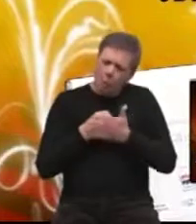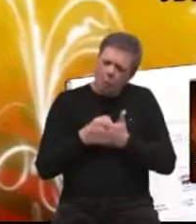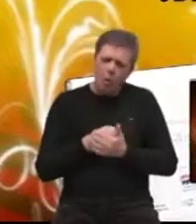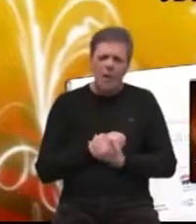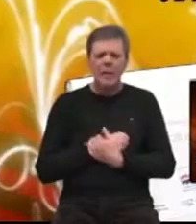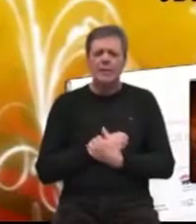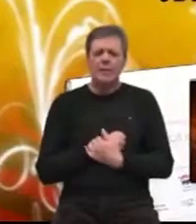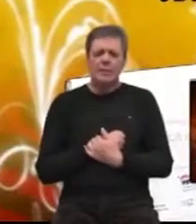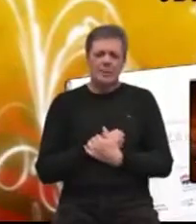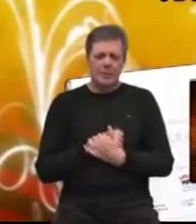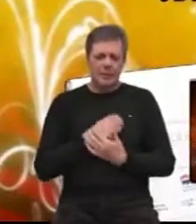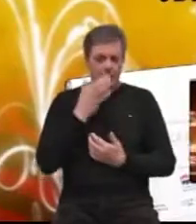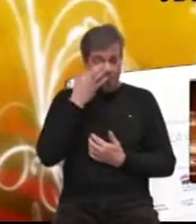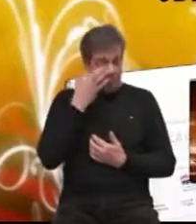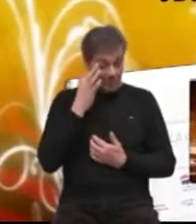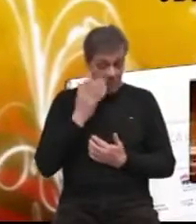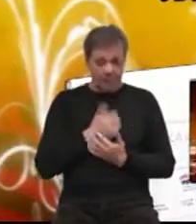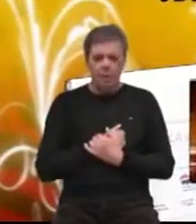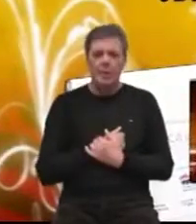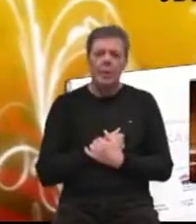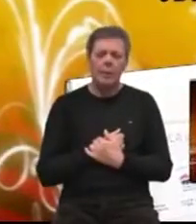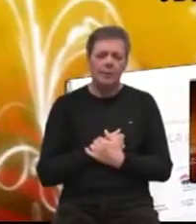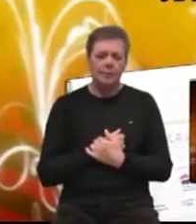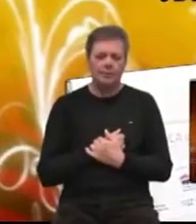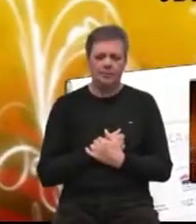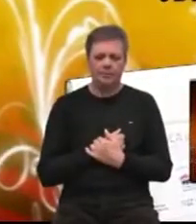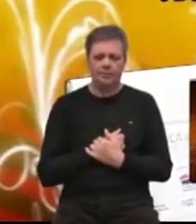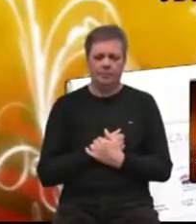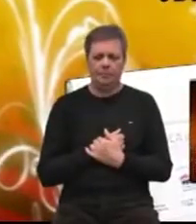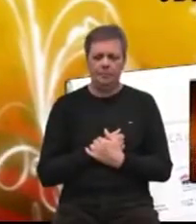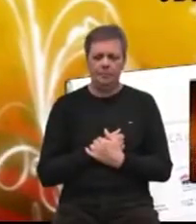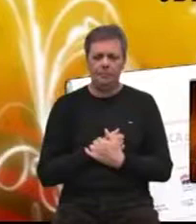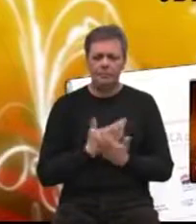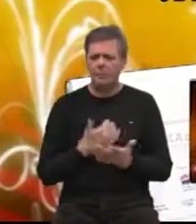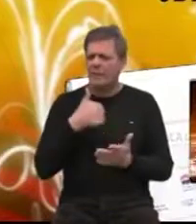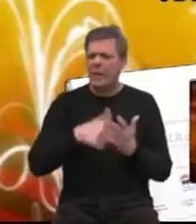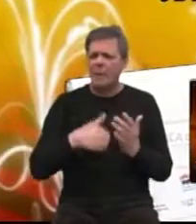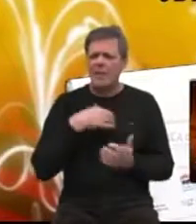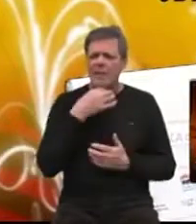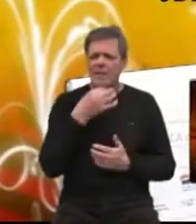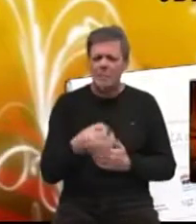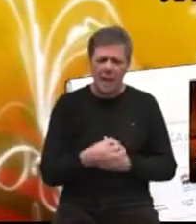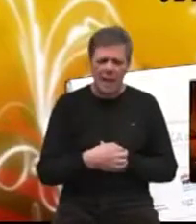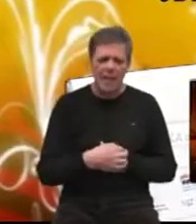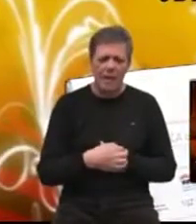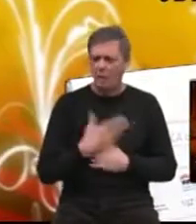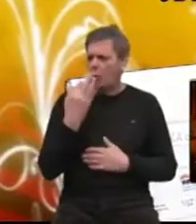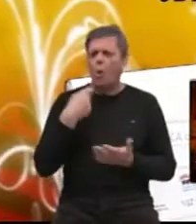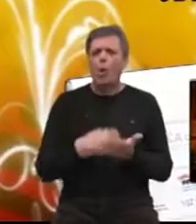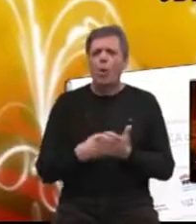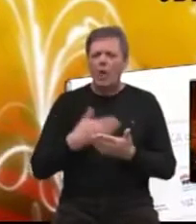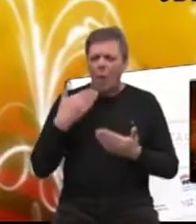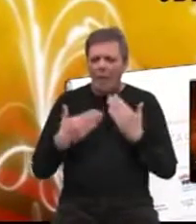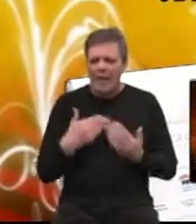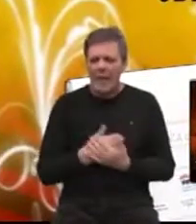2015. pa 2016. sa 17. godine. Kad sam vas jednom pitala koštanje konferencije, ja sam skoro